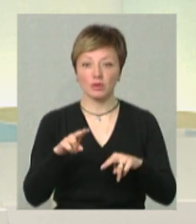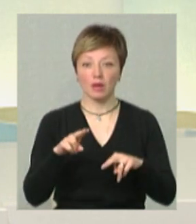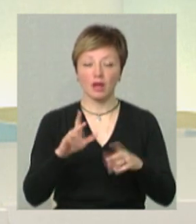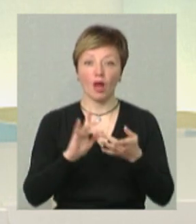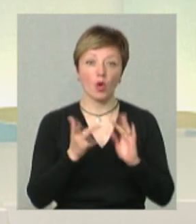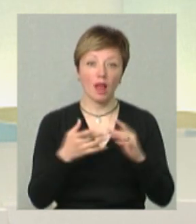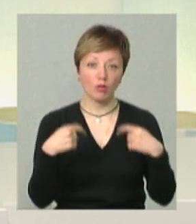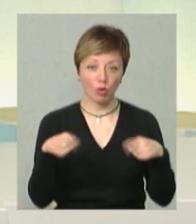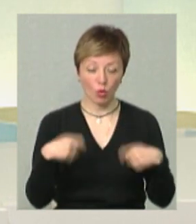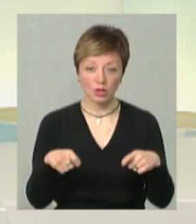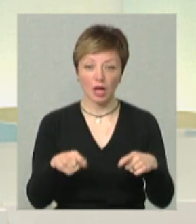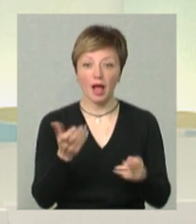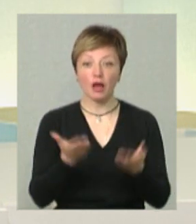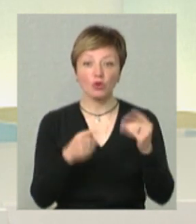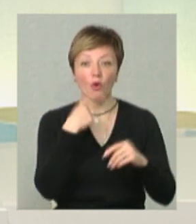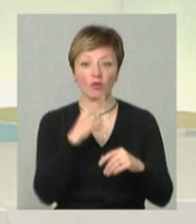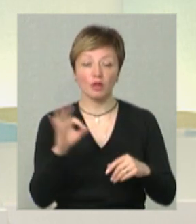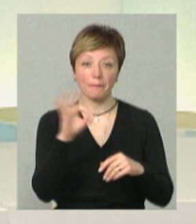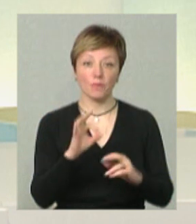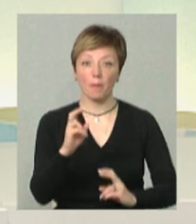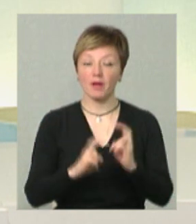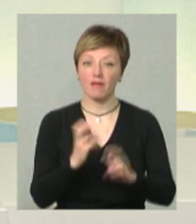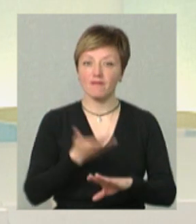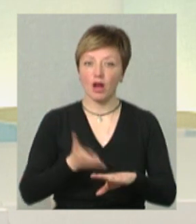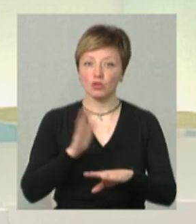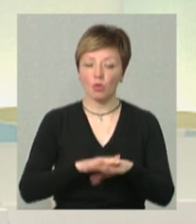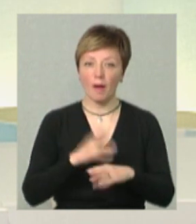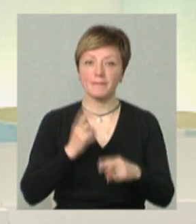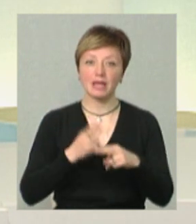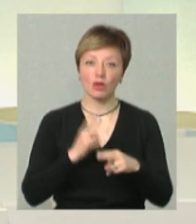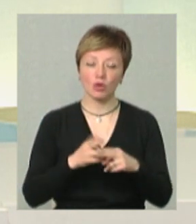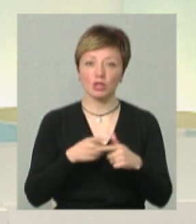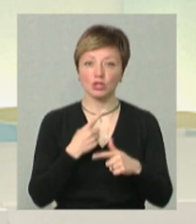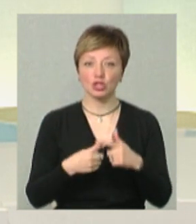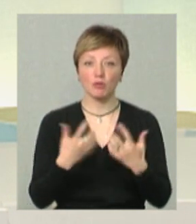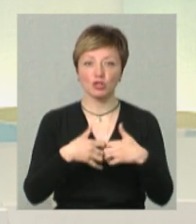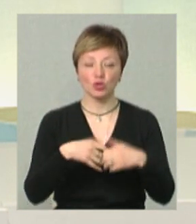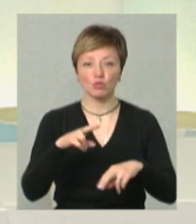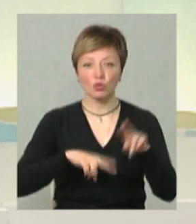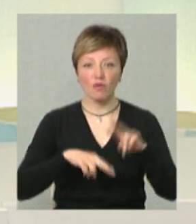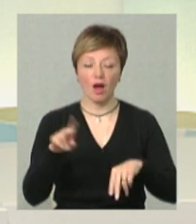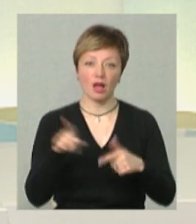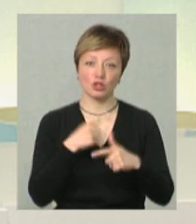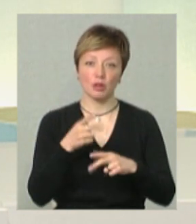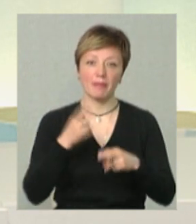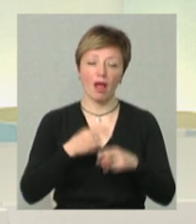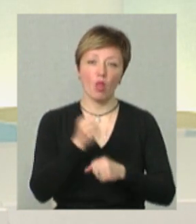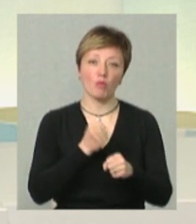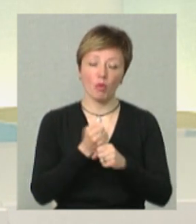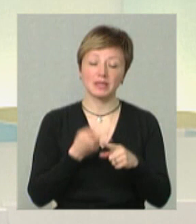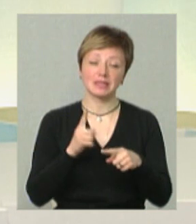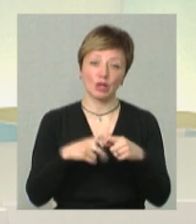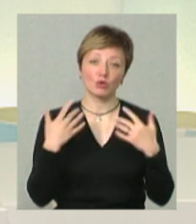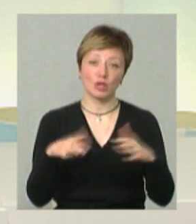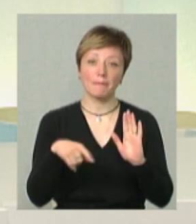-продажах. Якщо говорити вже про підприємства важкої металургії, чи машинобудування, чи металообробки, це